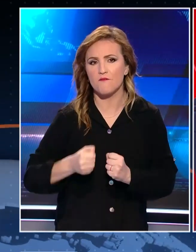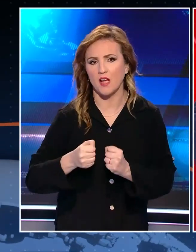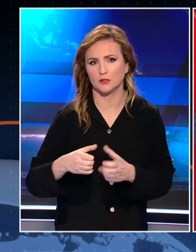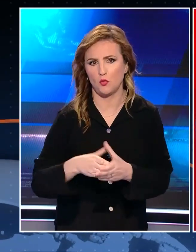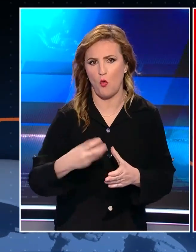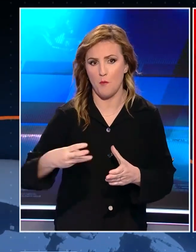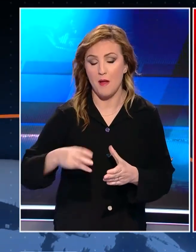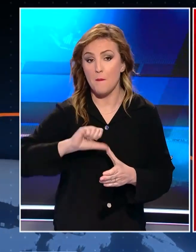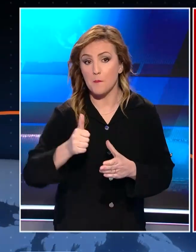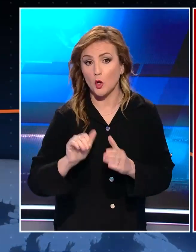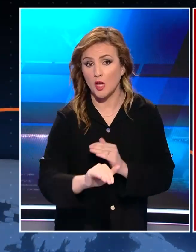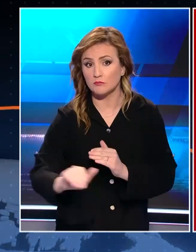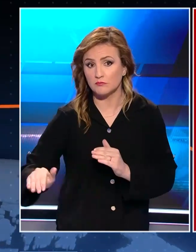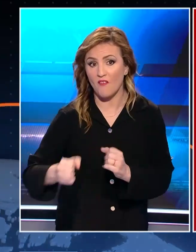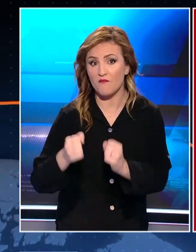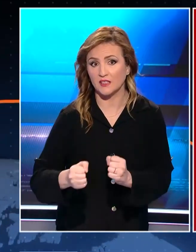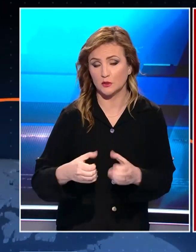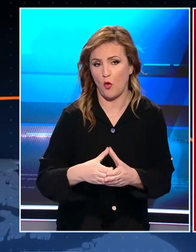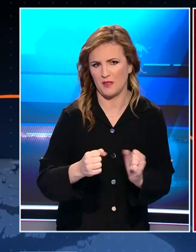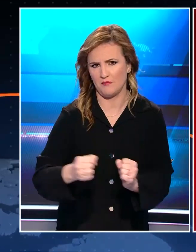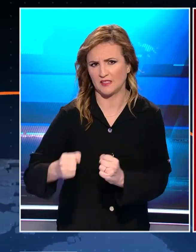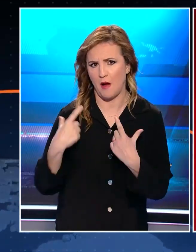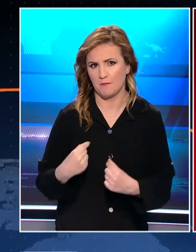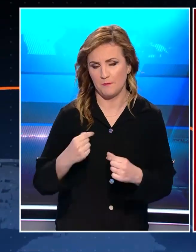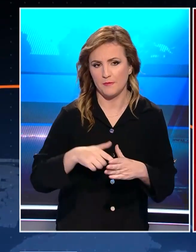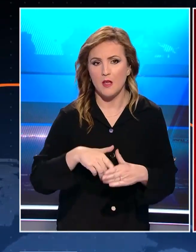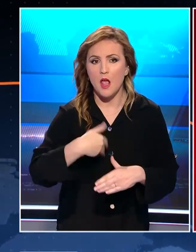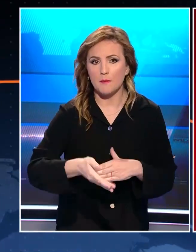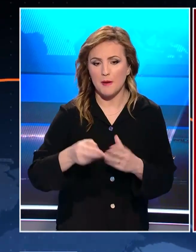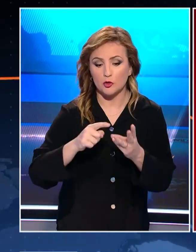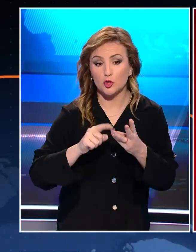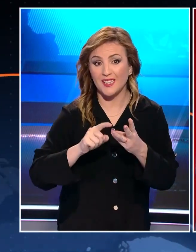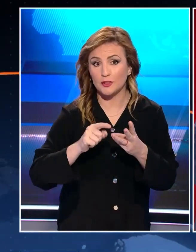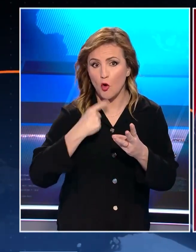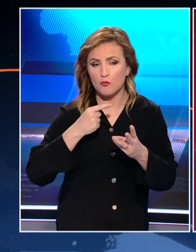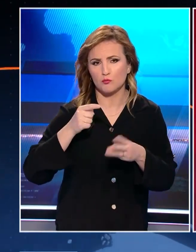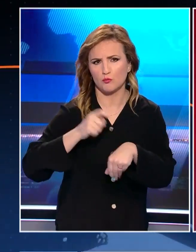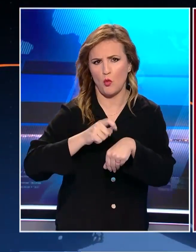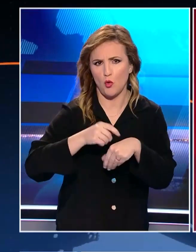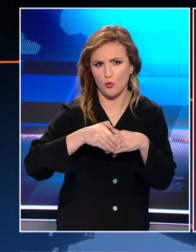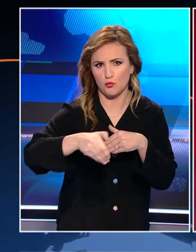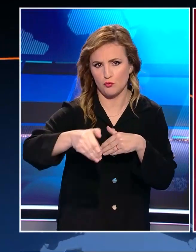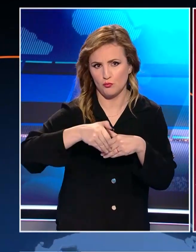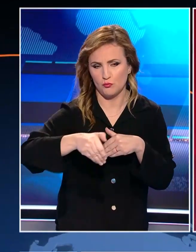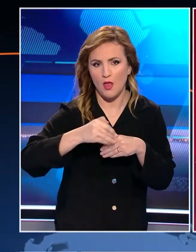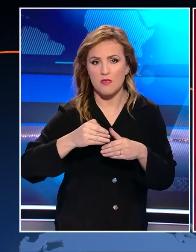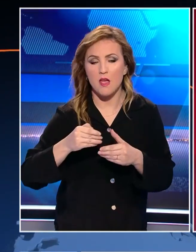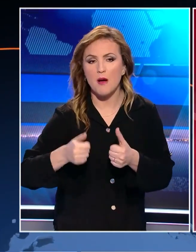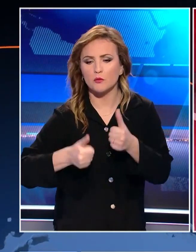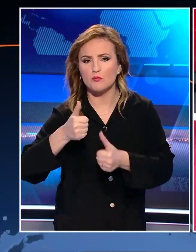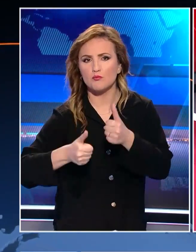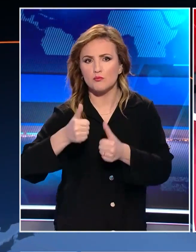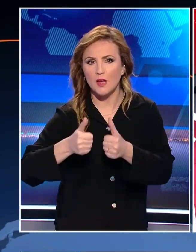βέβαια ρωτήσει τη βάση. Και το τρίτον είναι ότι ο χρονικός ορίζοντας για τον οποίο ξεκίνησε ουσιαστικά αυτή η μάχη